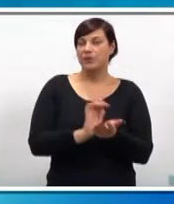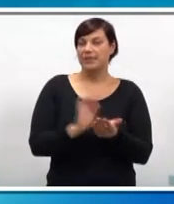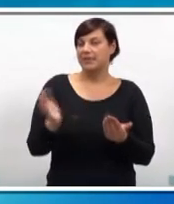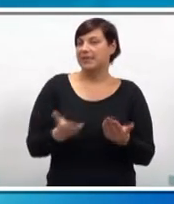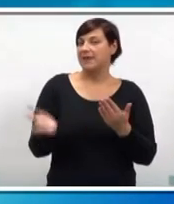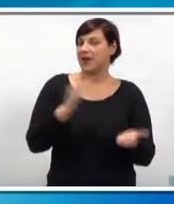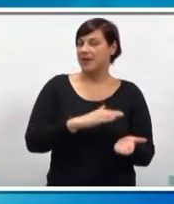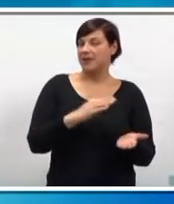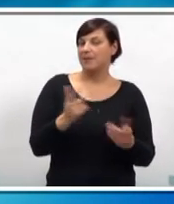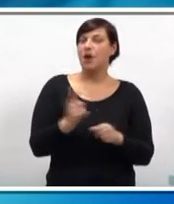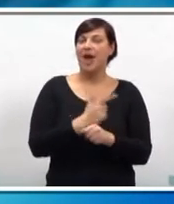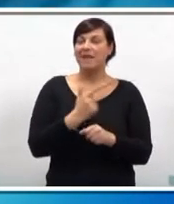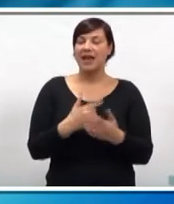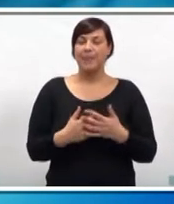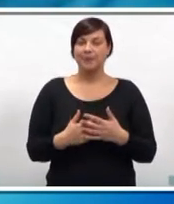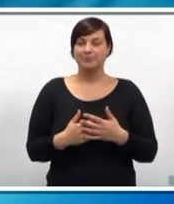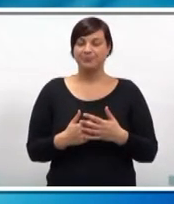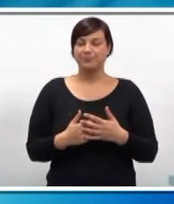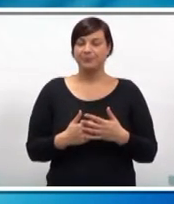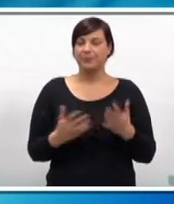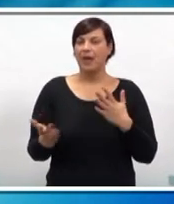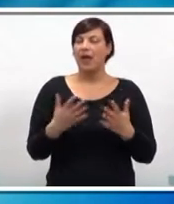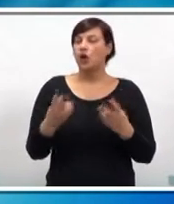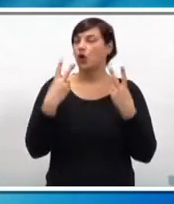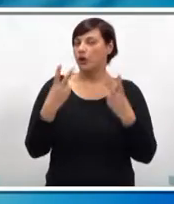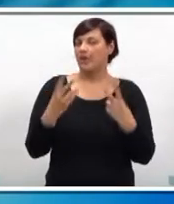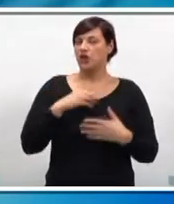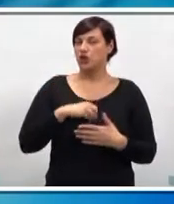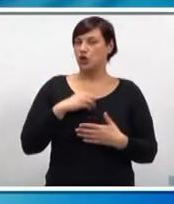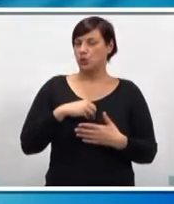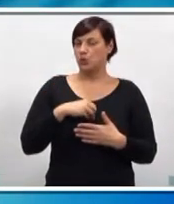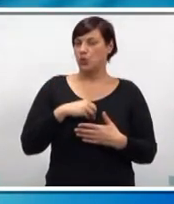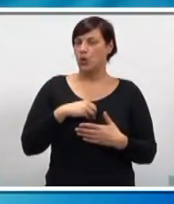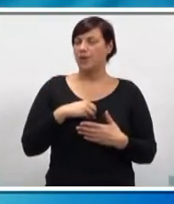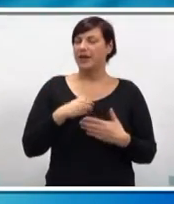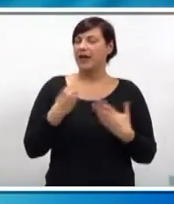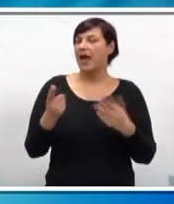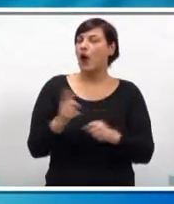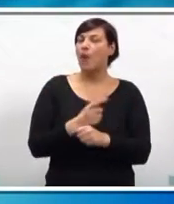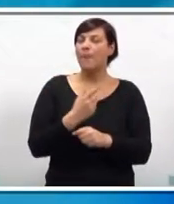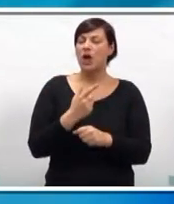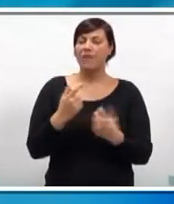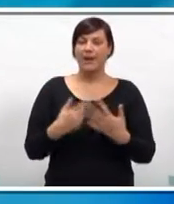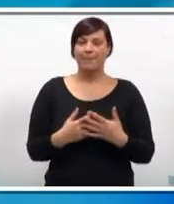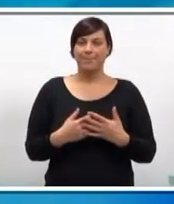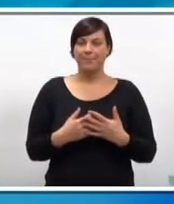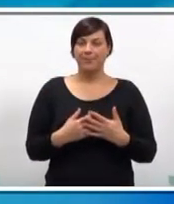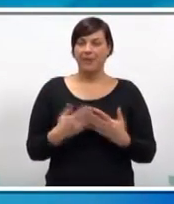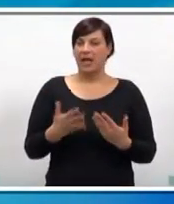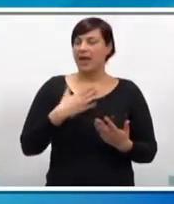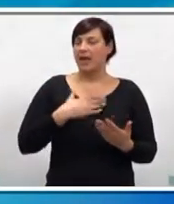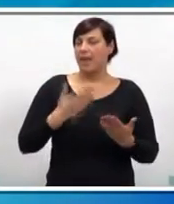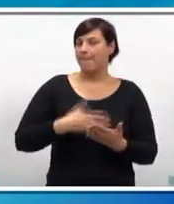se ponovno vratili tim navikama. Koliko je važno duhovno obraćenje, odnosno pripremanje svojeg srca za korizmu.